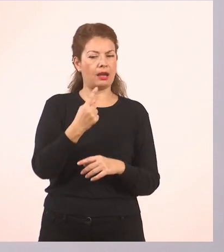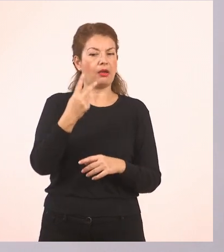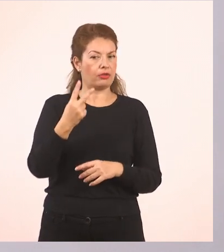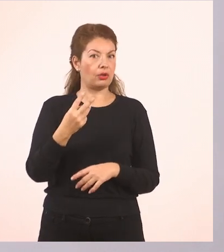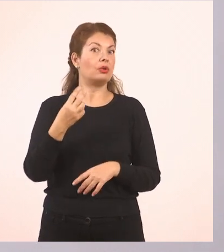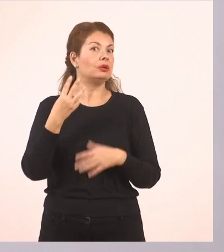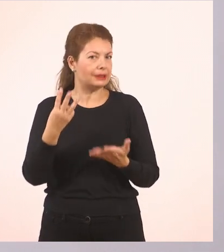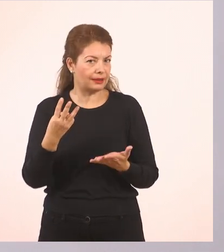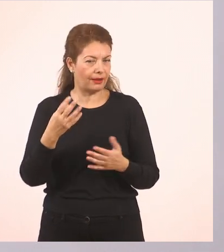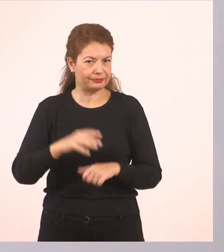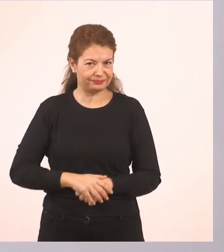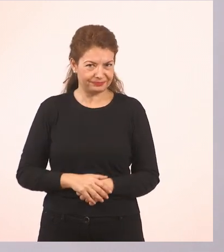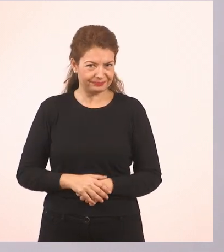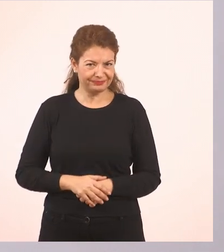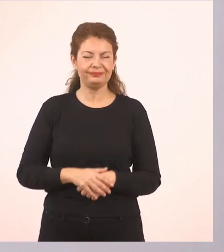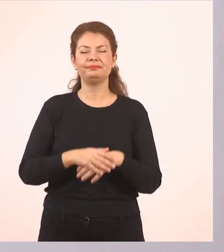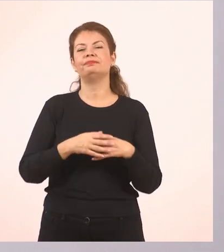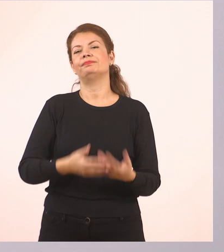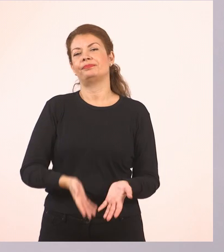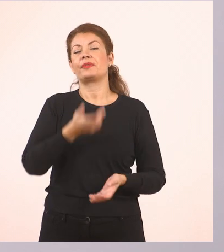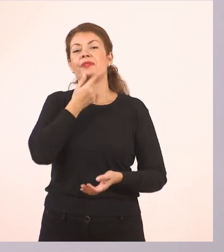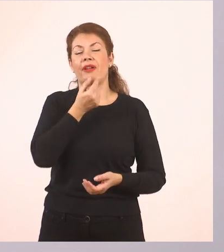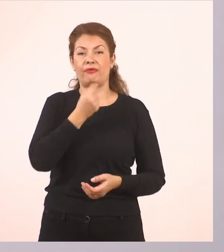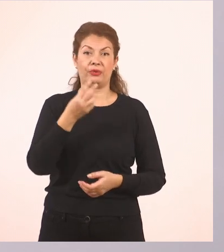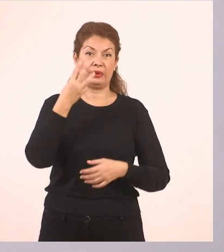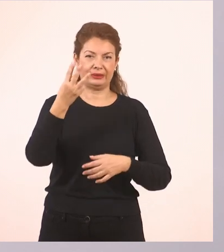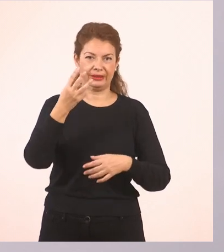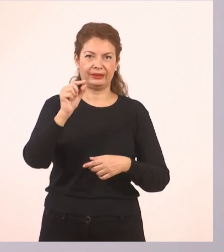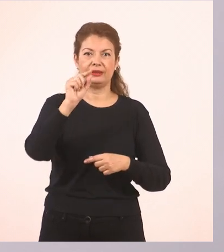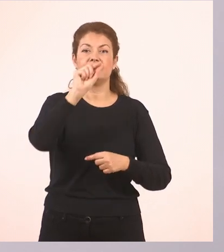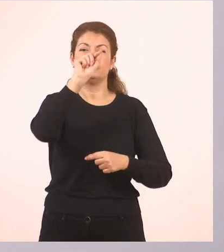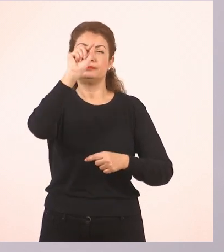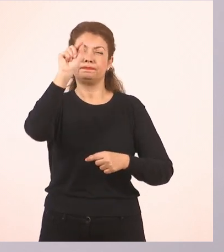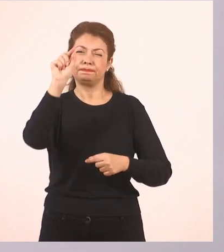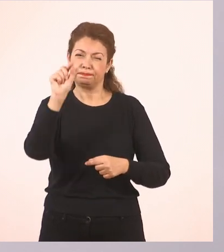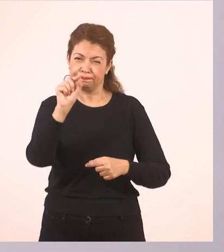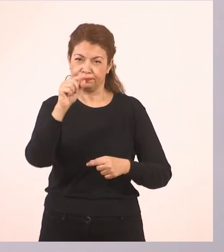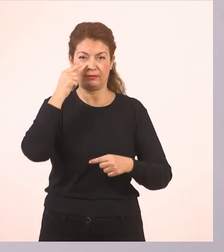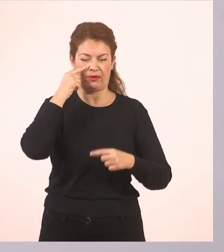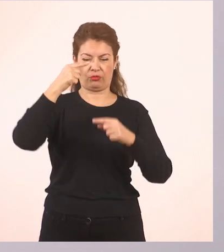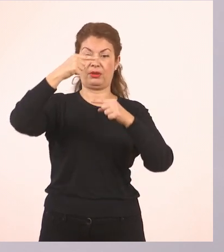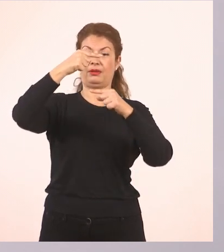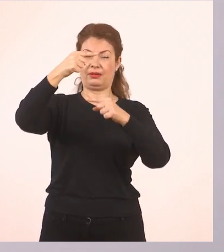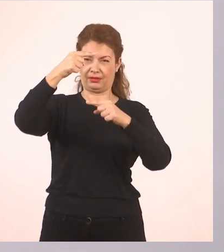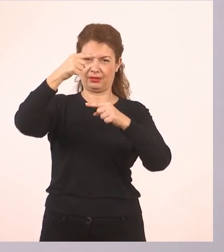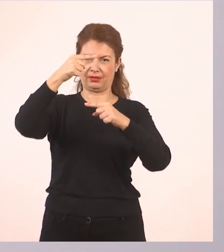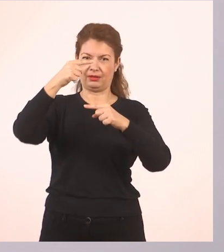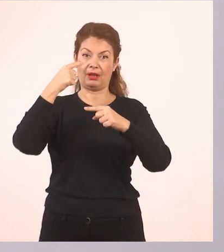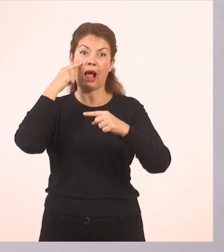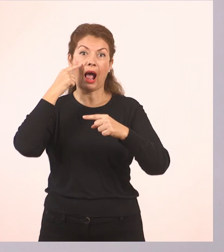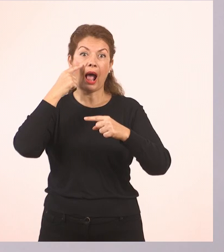3. Μισά κυκλάκια θα φτιάξω και θα τα κουμπώσω στη μέση που θα κοιτάζουν